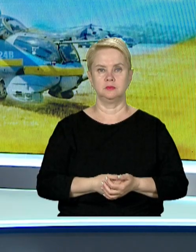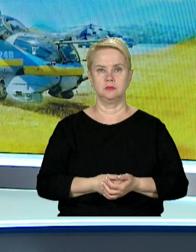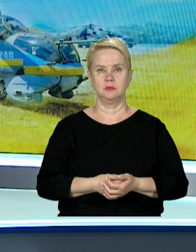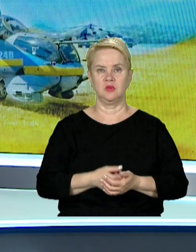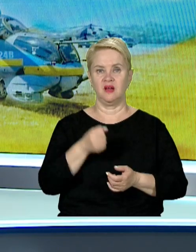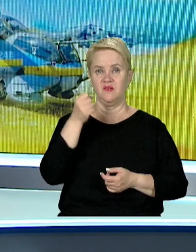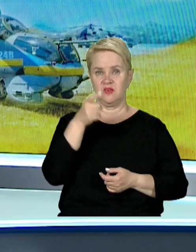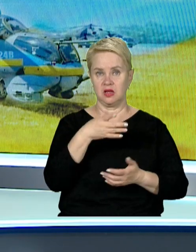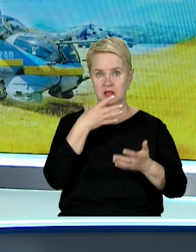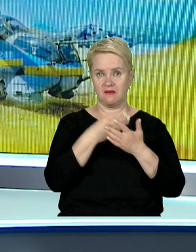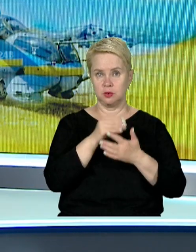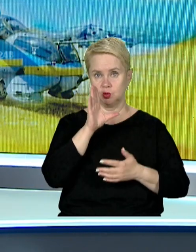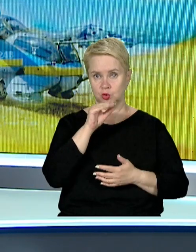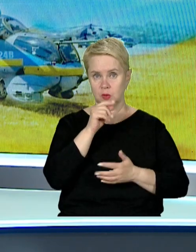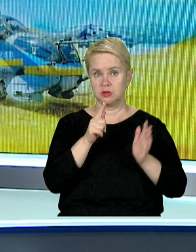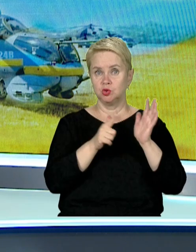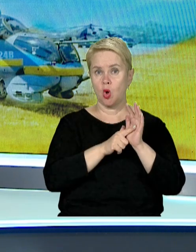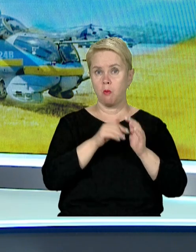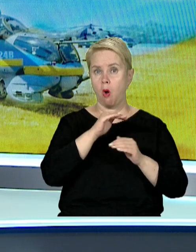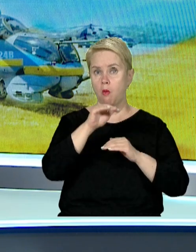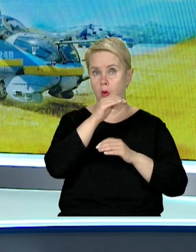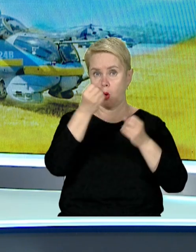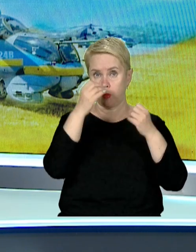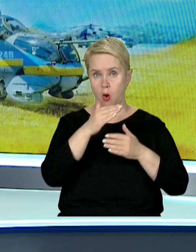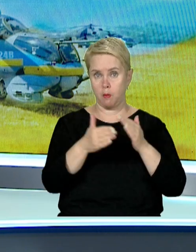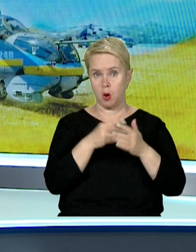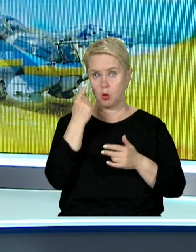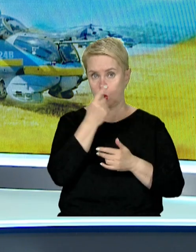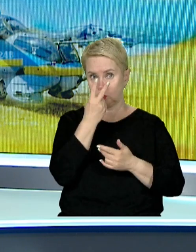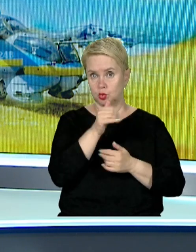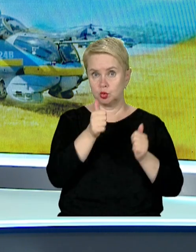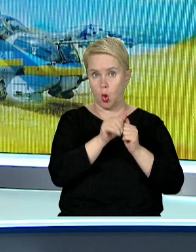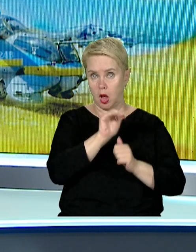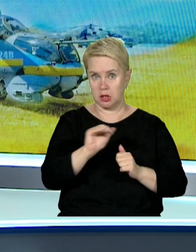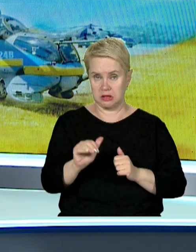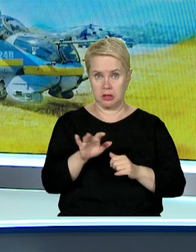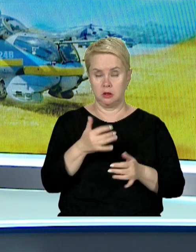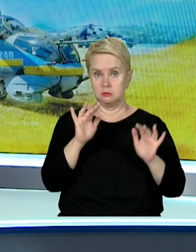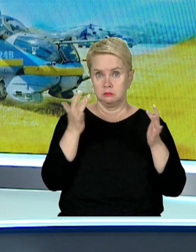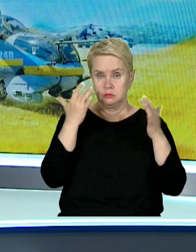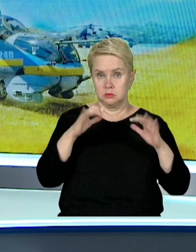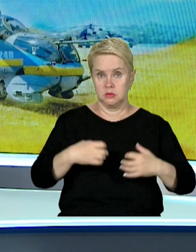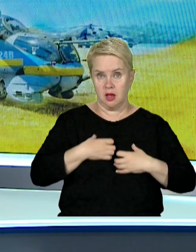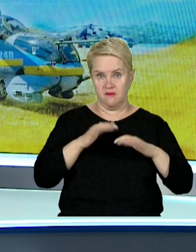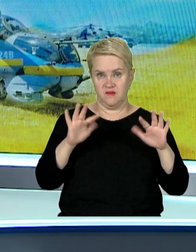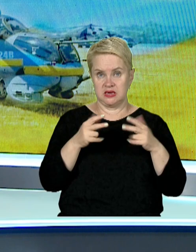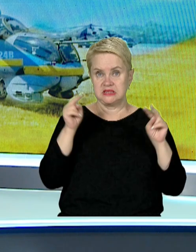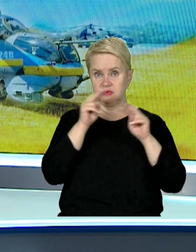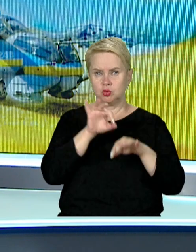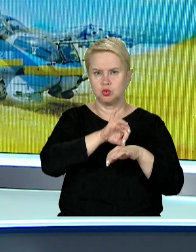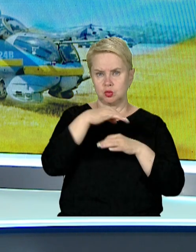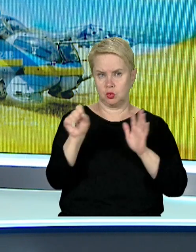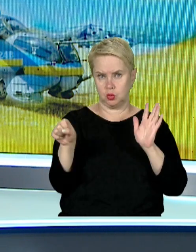Викинула власного собаку з сьомого поверху. Просто перед очима сусідських дітей. Дикий випадок у Кам'янському. Свідками